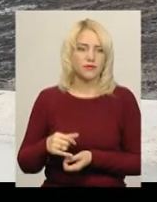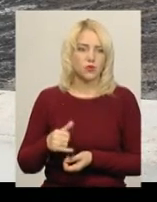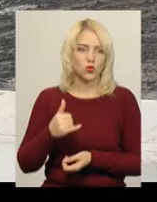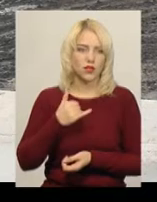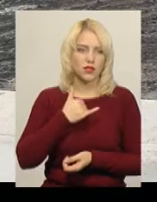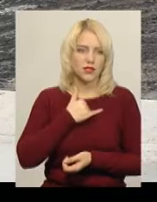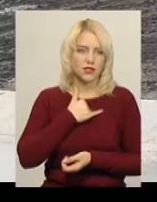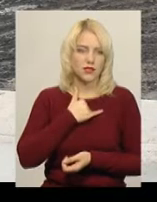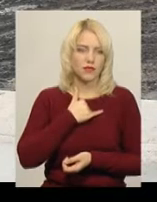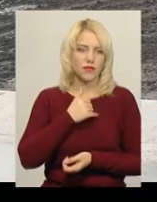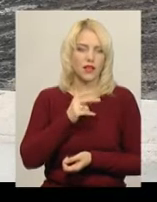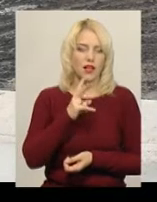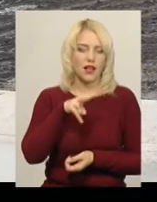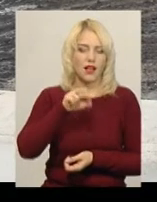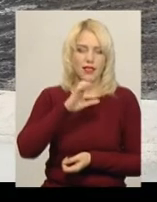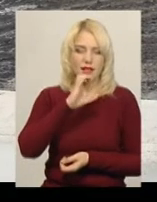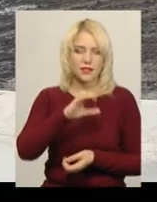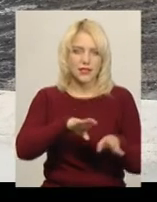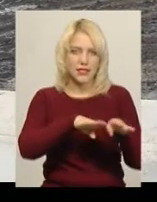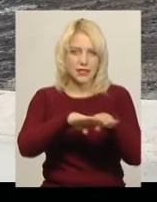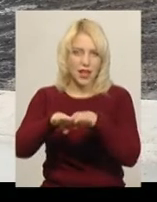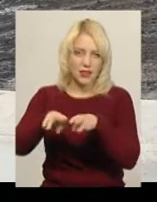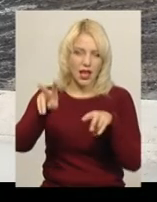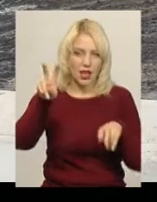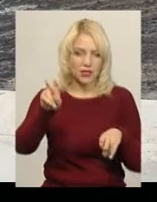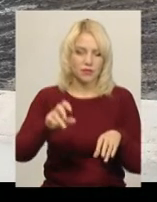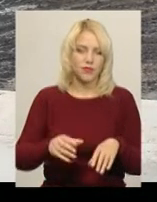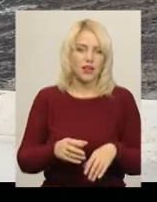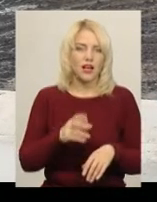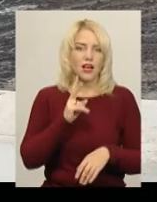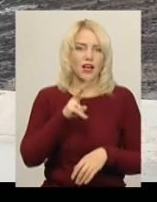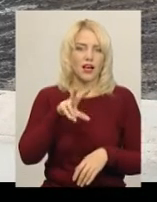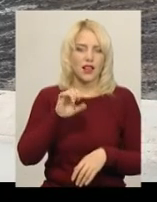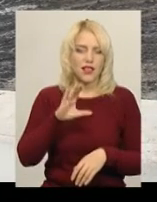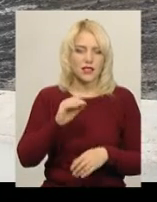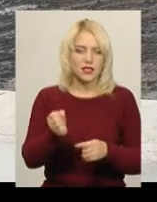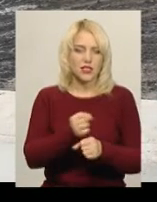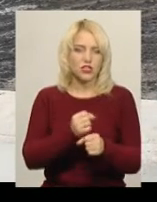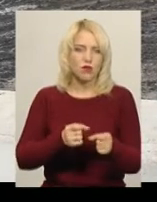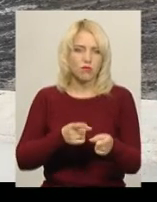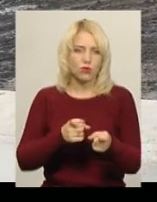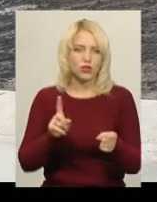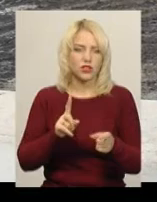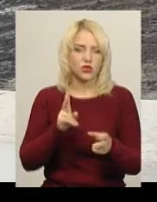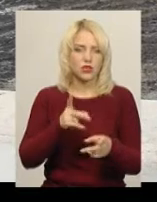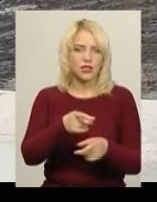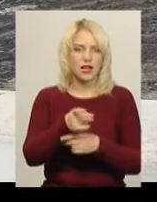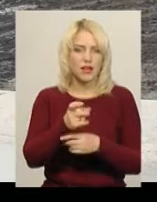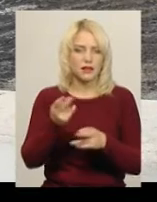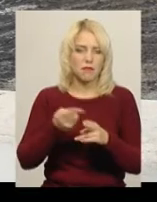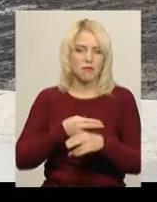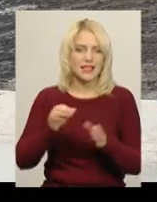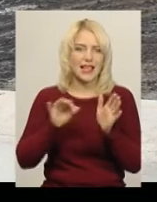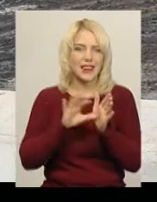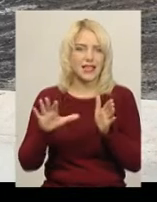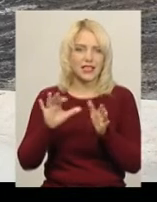стандарт – це класи зброї Хлопці, які стріляють без якихось електронних чи оптичних